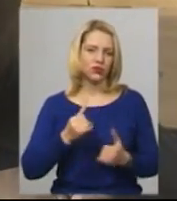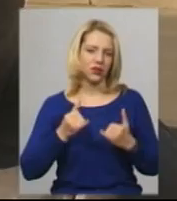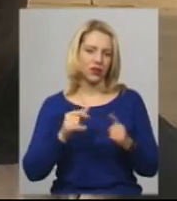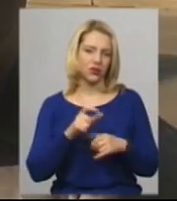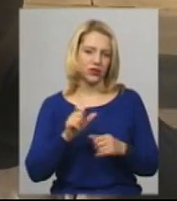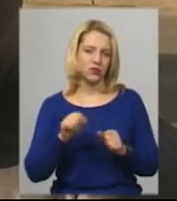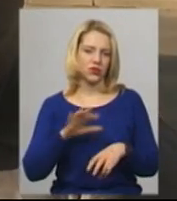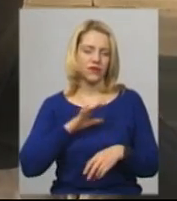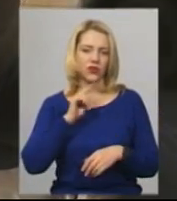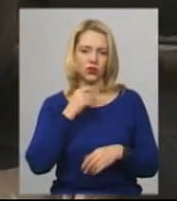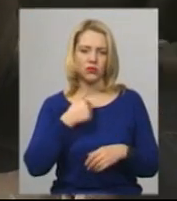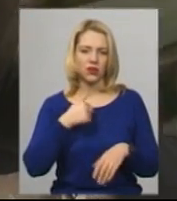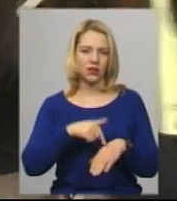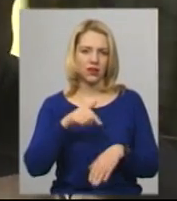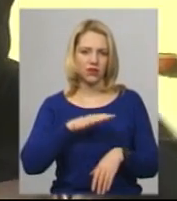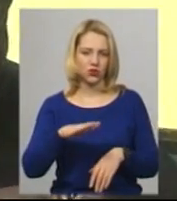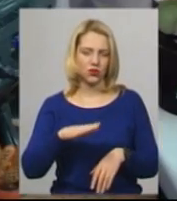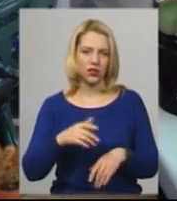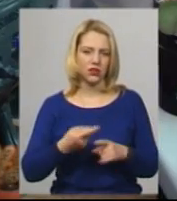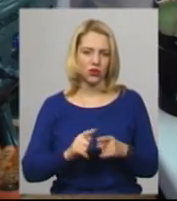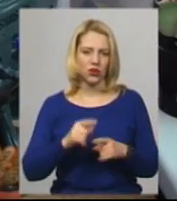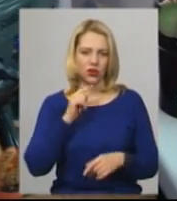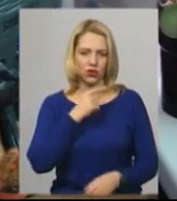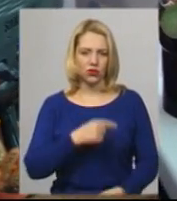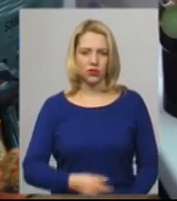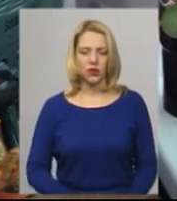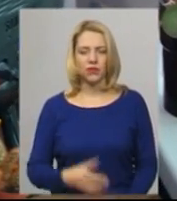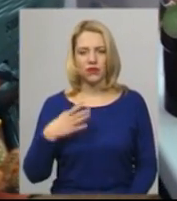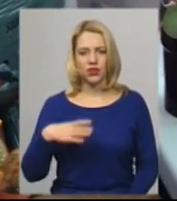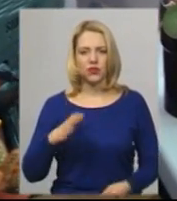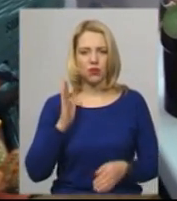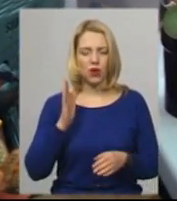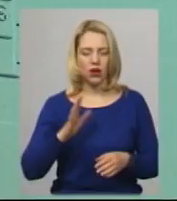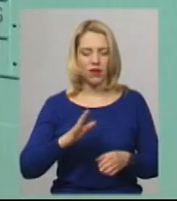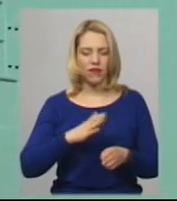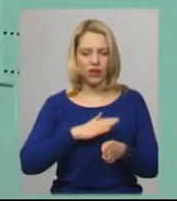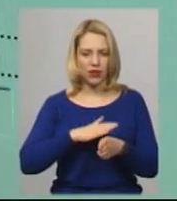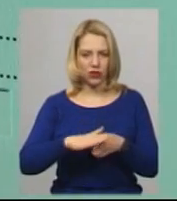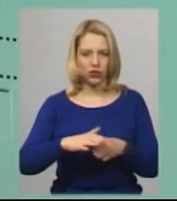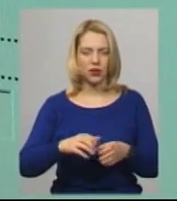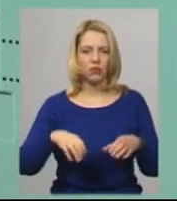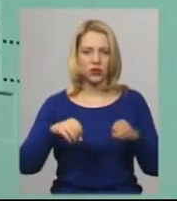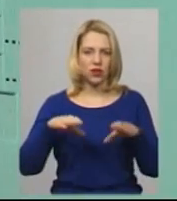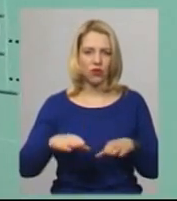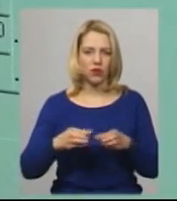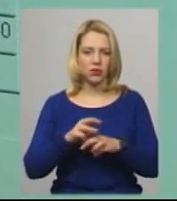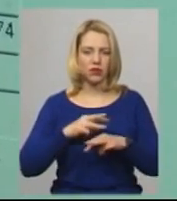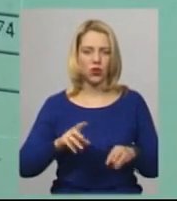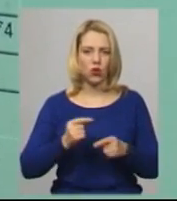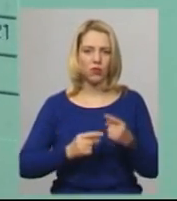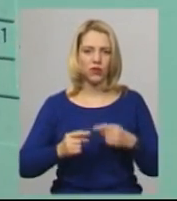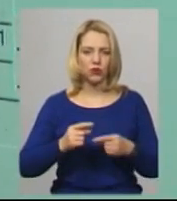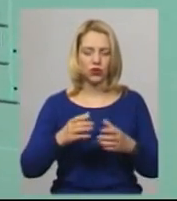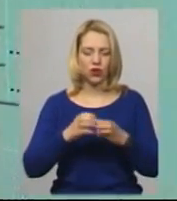економія. Я не відчула економії. Вимушені були виконати постанову Кабінету міністрів, але повернути обіцяних урядом 30